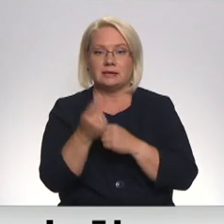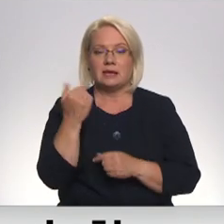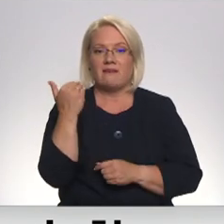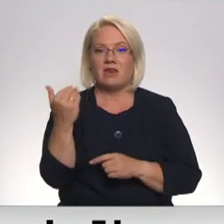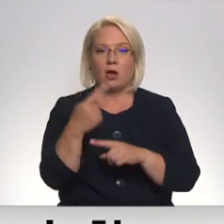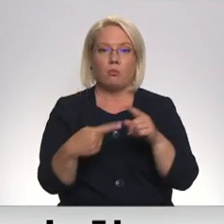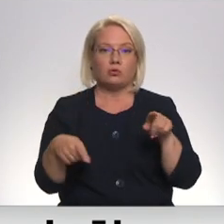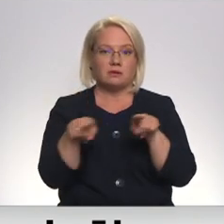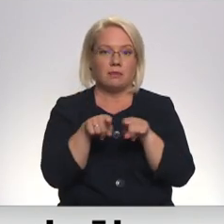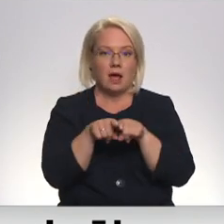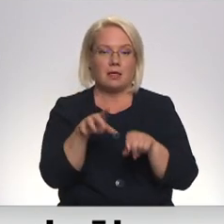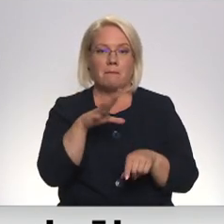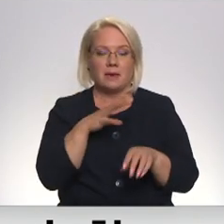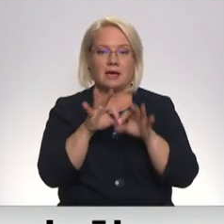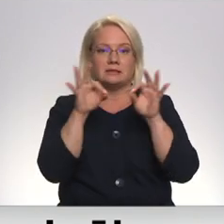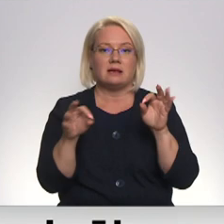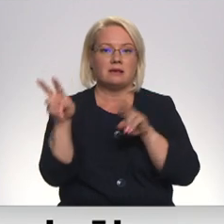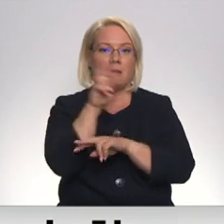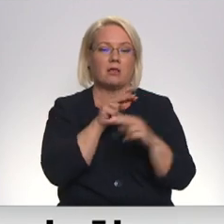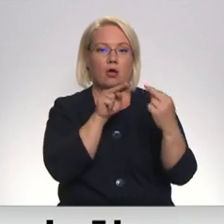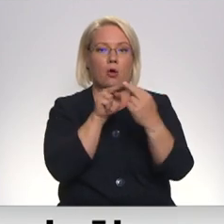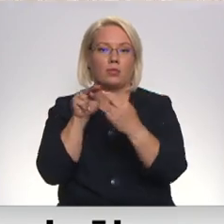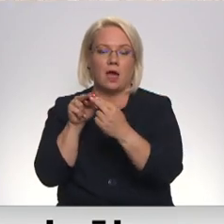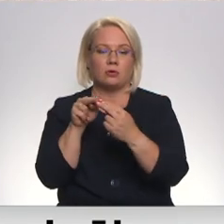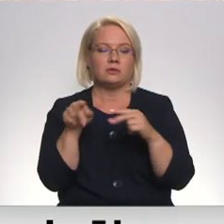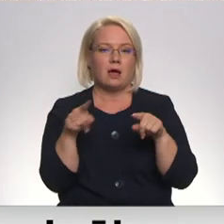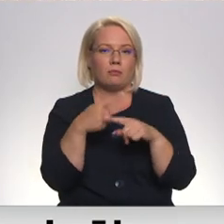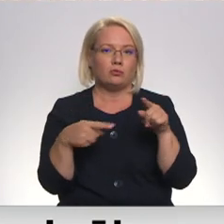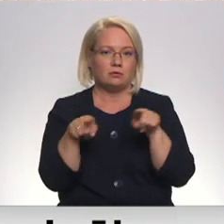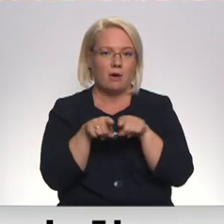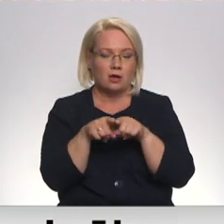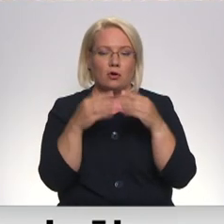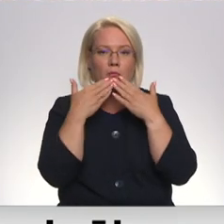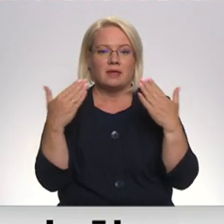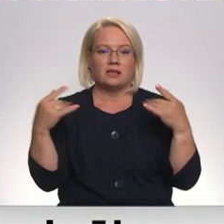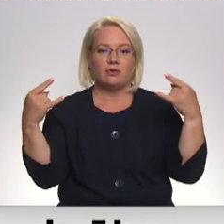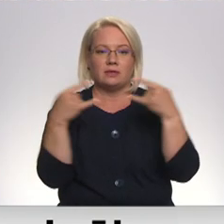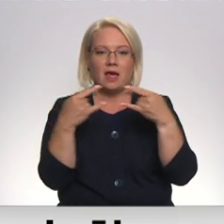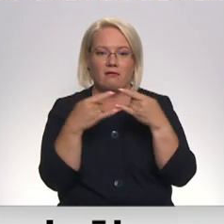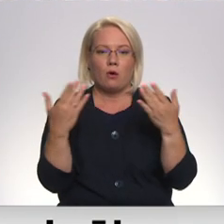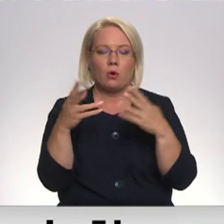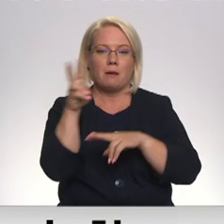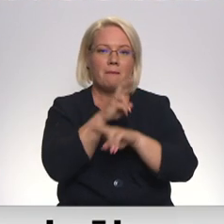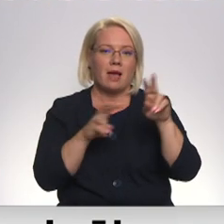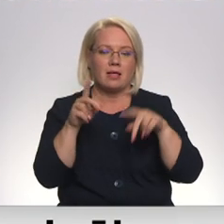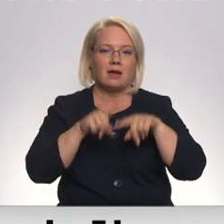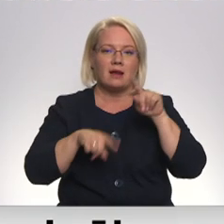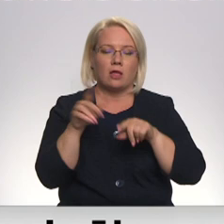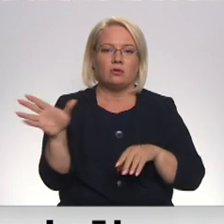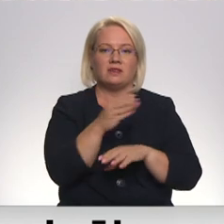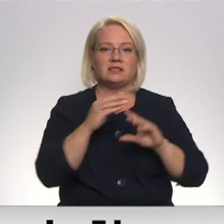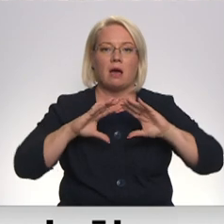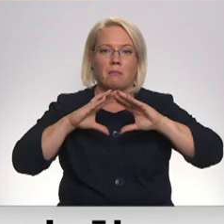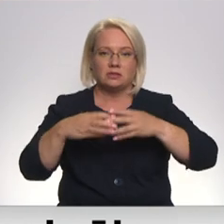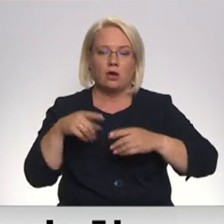pusbrālis arī bija sācis meklēt kontaktus ar Katrīnu un pateicoties televīzijas raidījumam, kurām meklē redus visā pasaulē. Tas